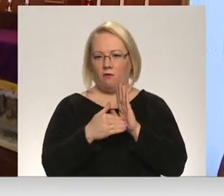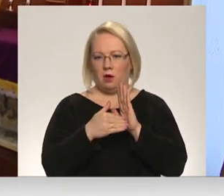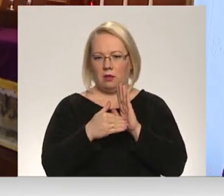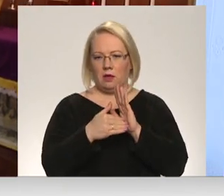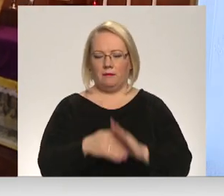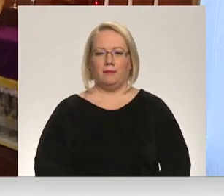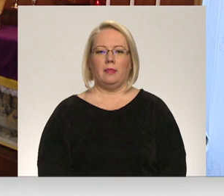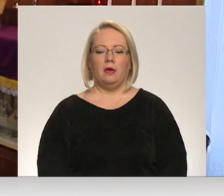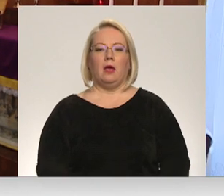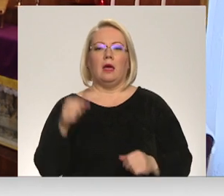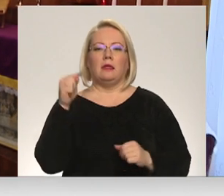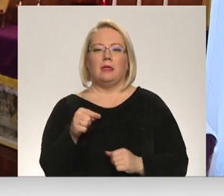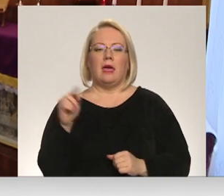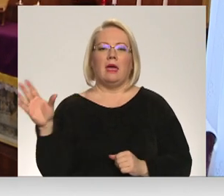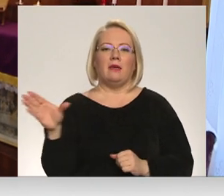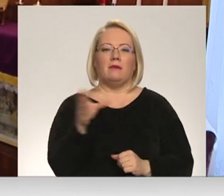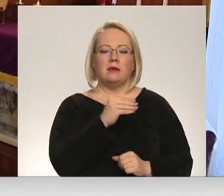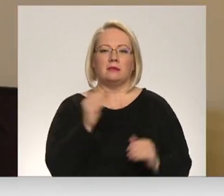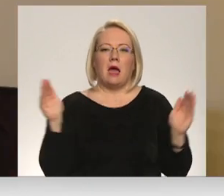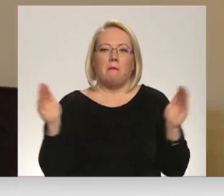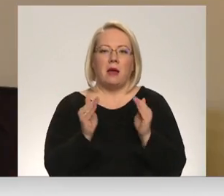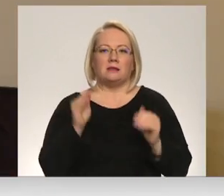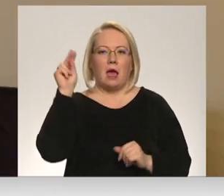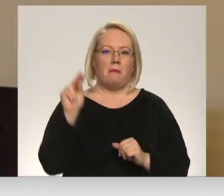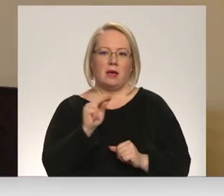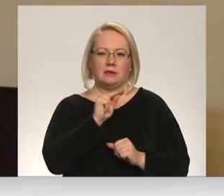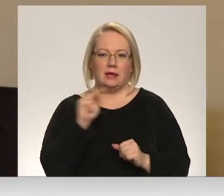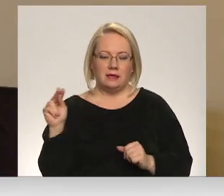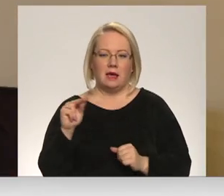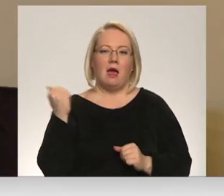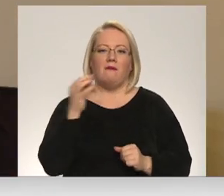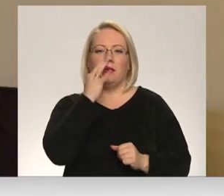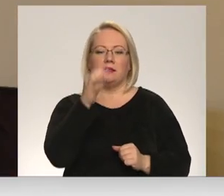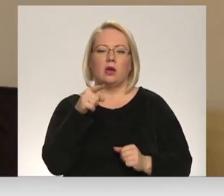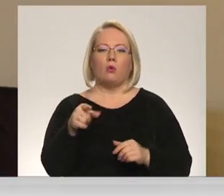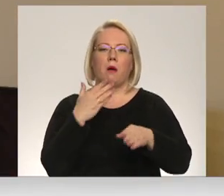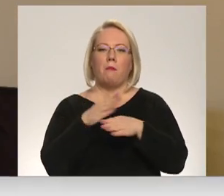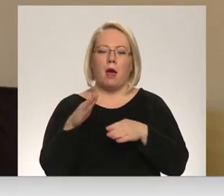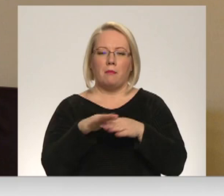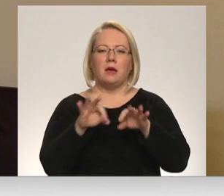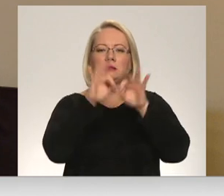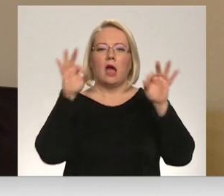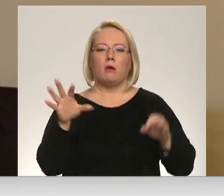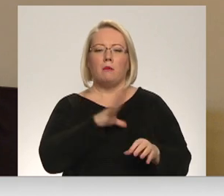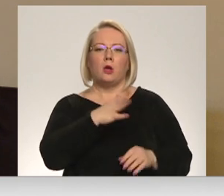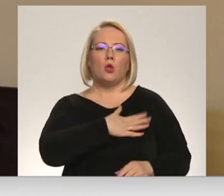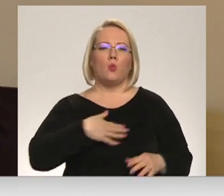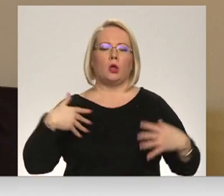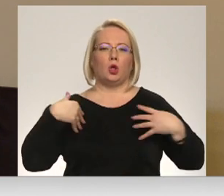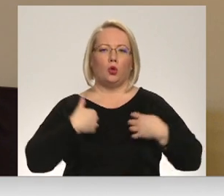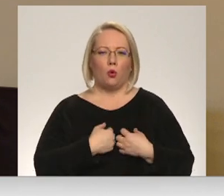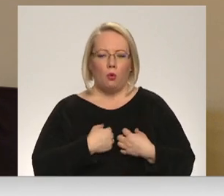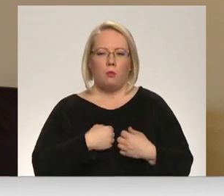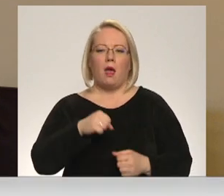Šeit ir viss gluči kā tādā mazā baznīciņā. Nu, to mēs pamazām. Sākumā viņa bija ļoti drūma. Tad